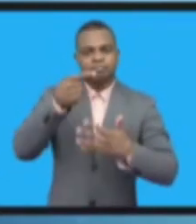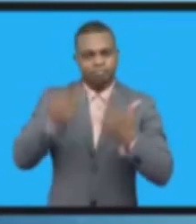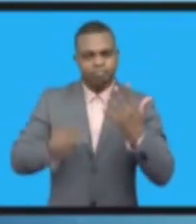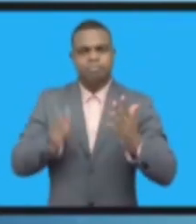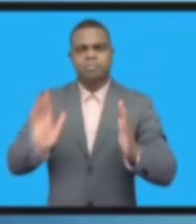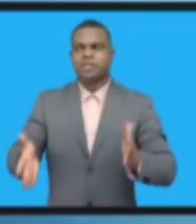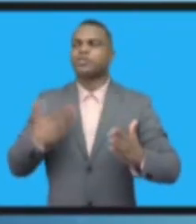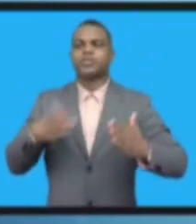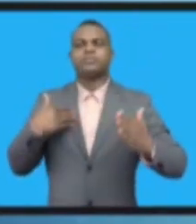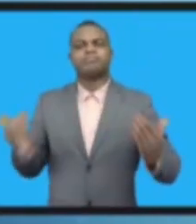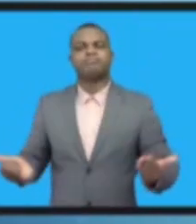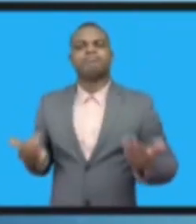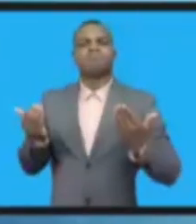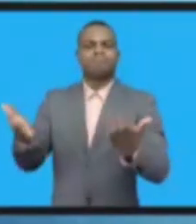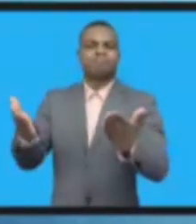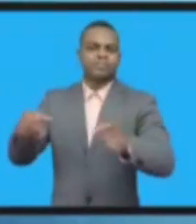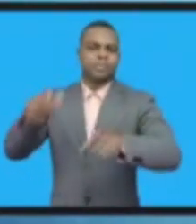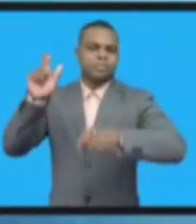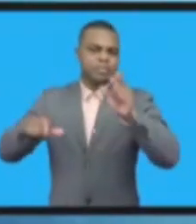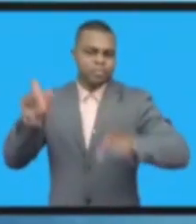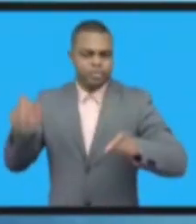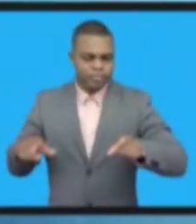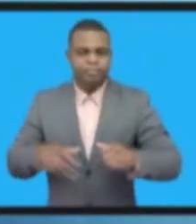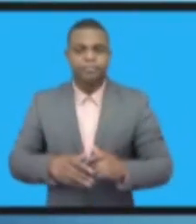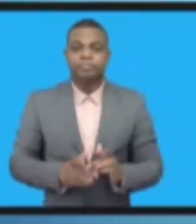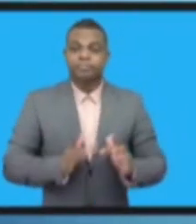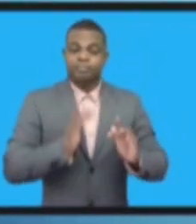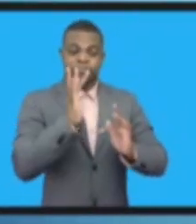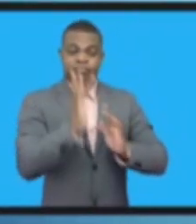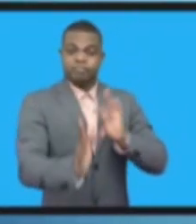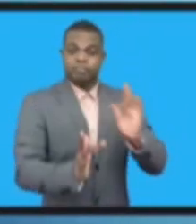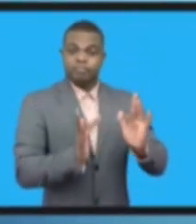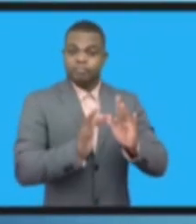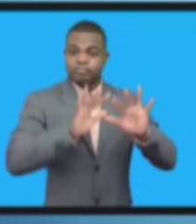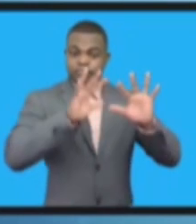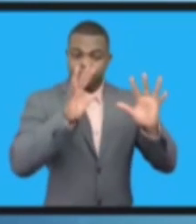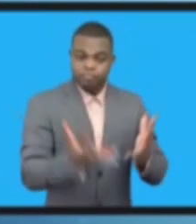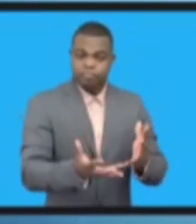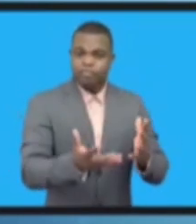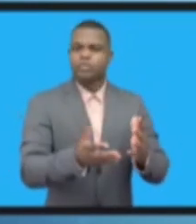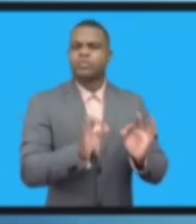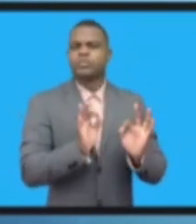будущее для каждого. Такой подход довольно смелый.